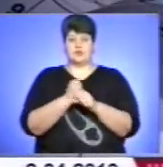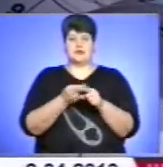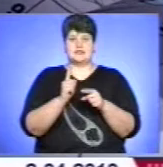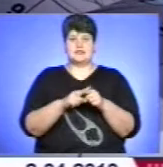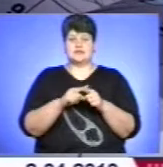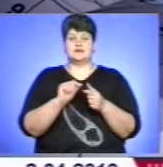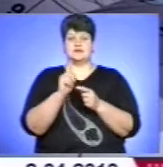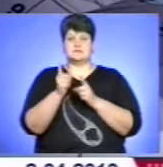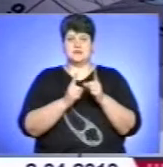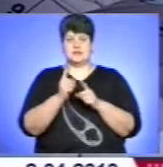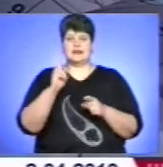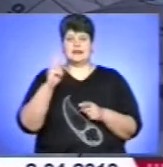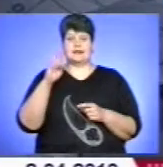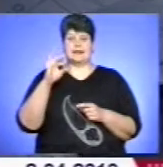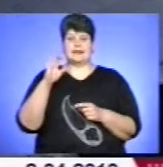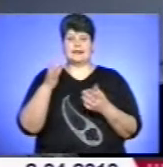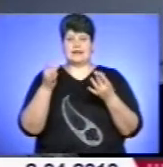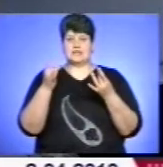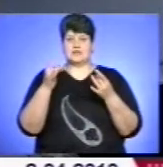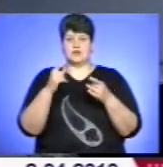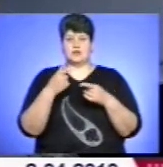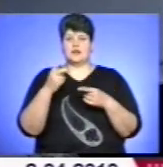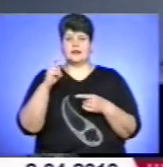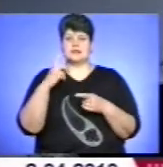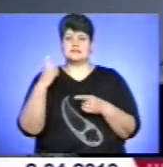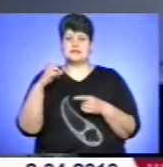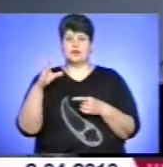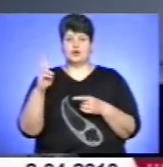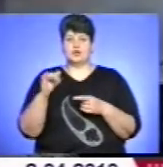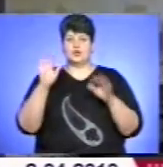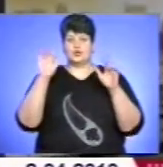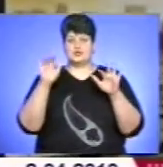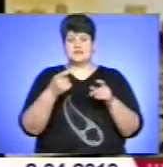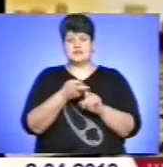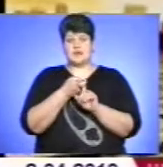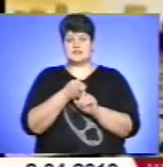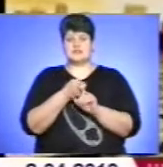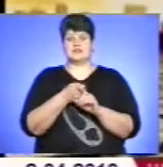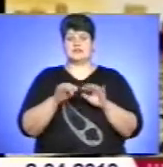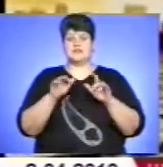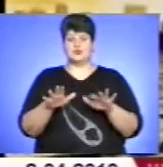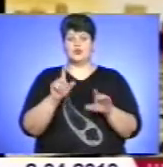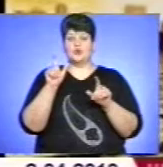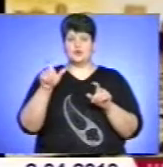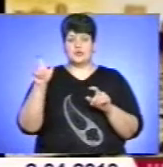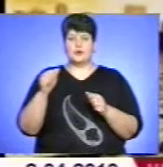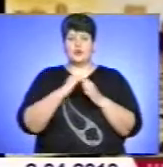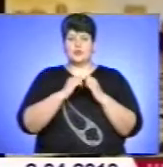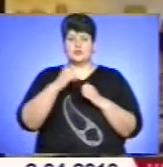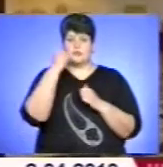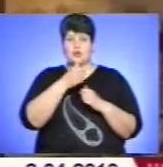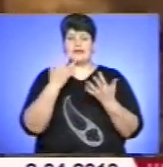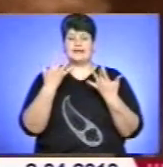Кислотні дощі, смоги та інші природні явища пов'язані безпосередньо із діяльністю людини. З кожним роком кількість